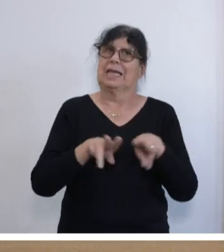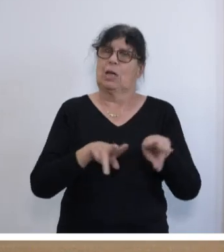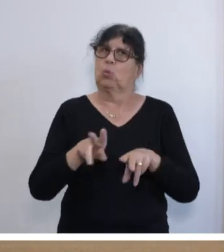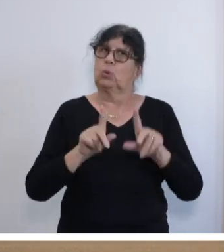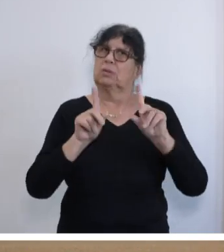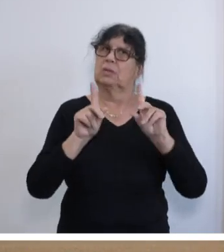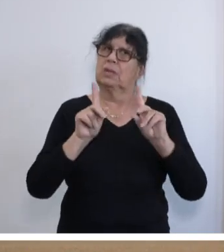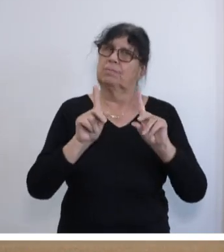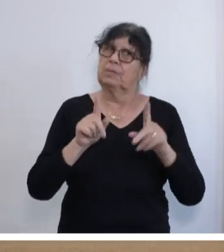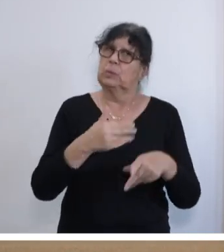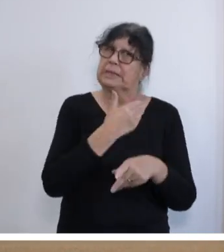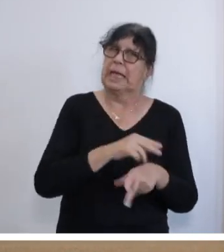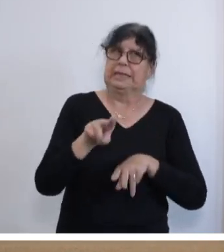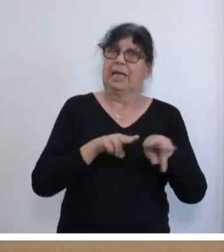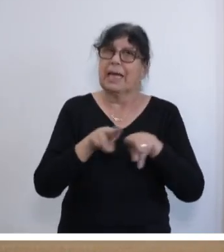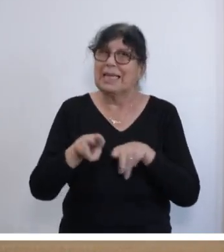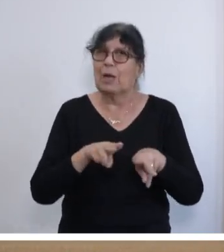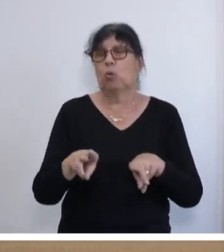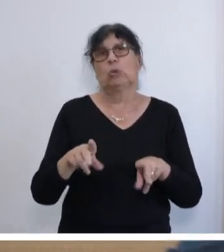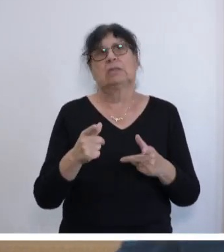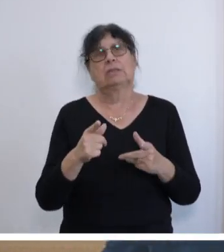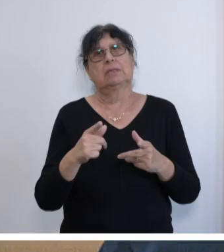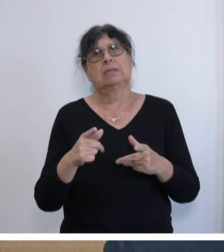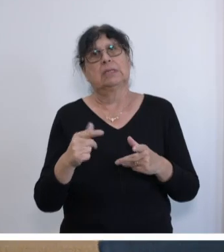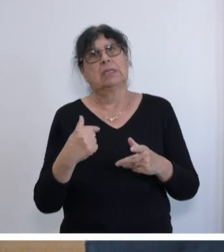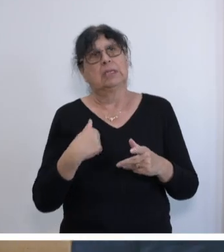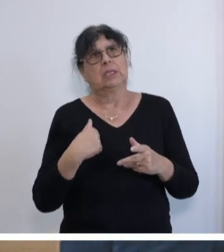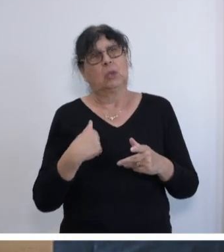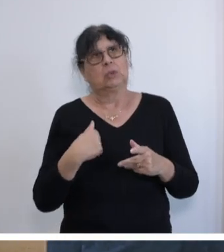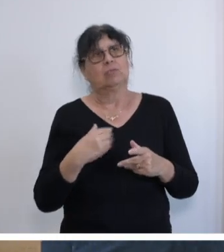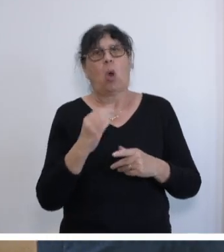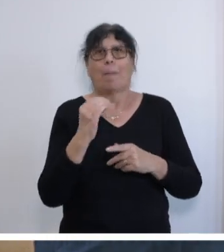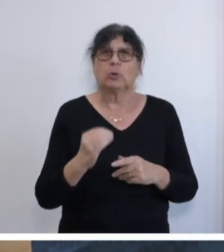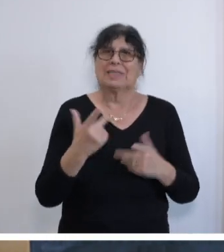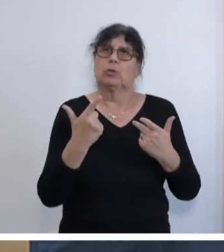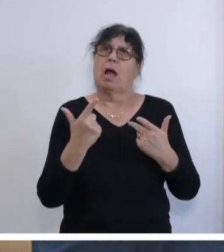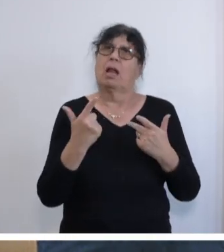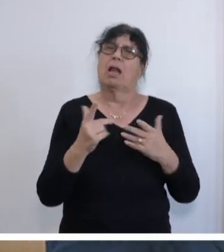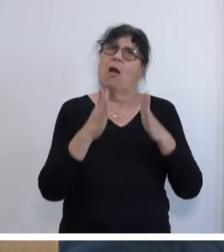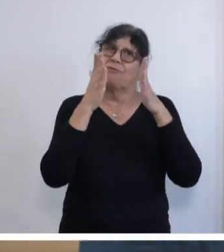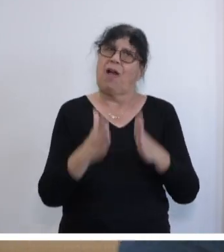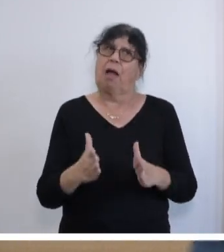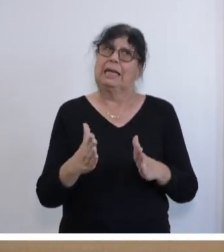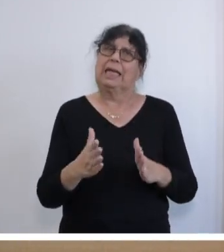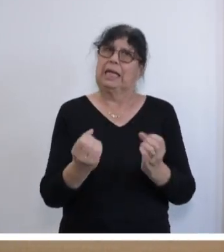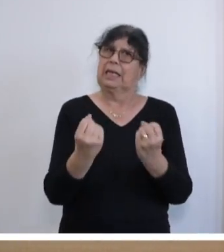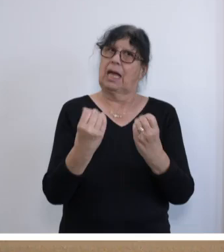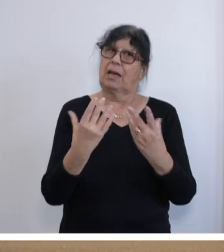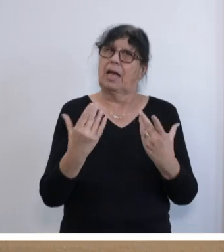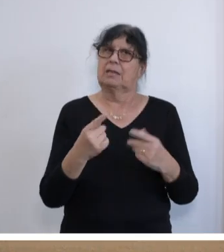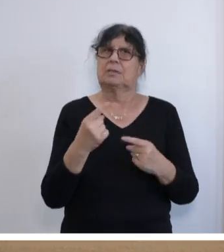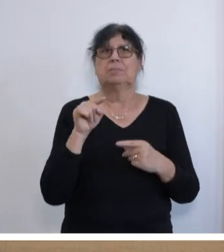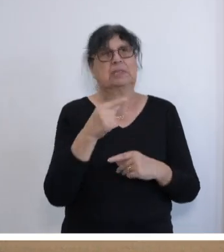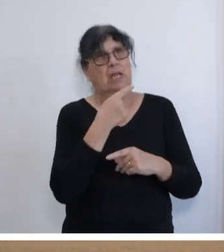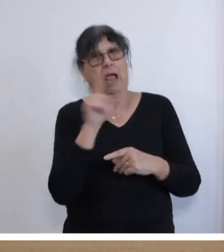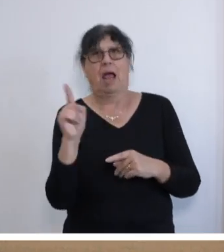von Seiten der Regierung uns sehr emotional zum Teil, sehr zum Teil fachlich dargestellt, dass Sie alle